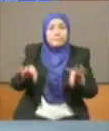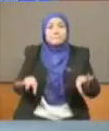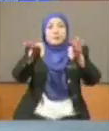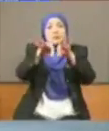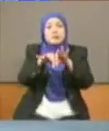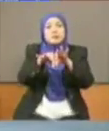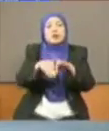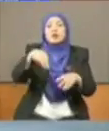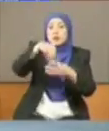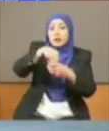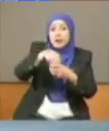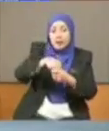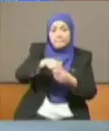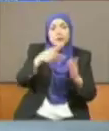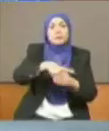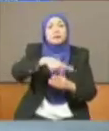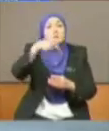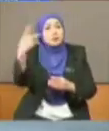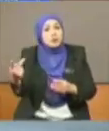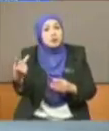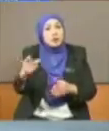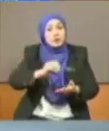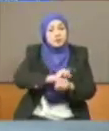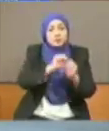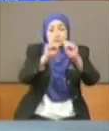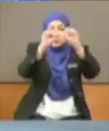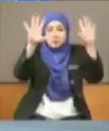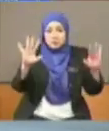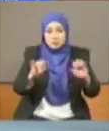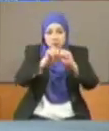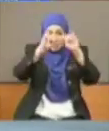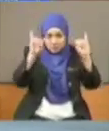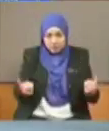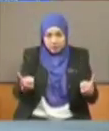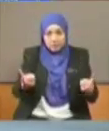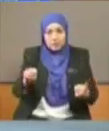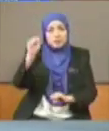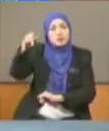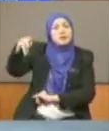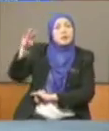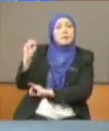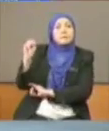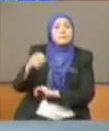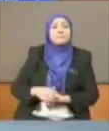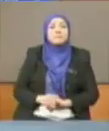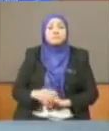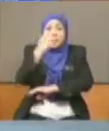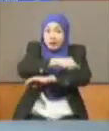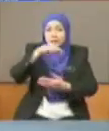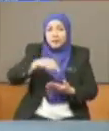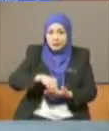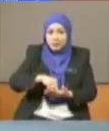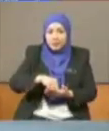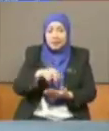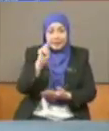dalam konteks pengeluaran sijil SPM. Hari ini, slip keputusan SPM pagi